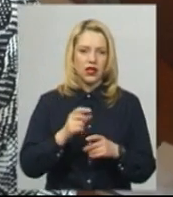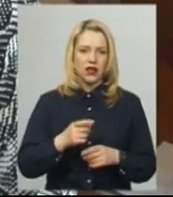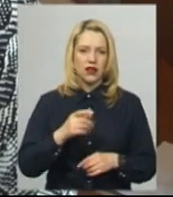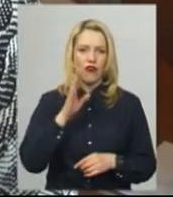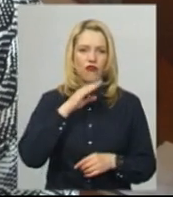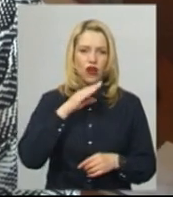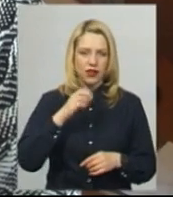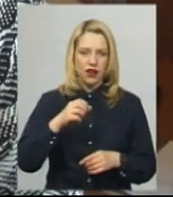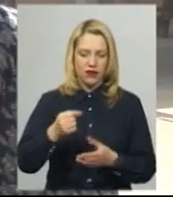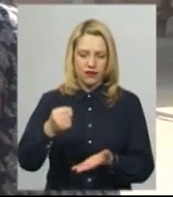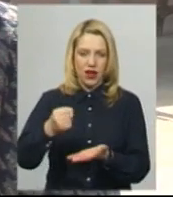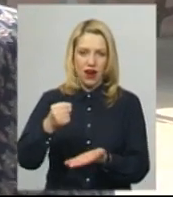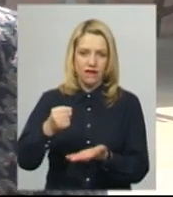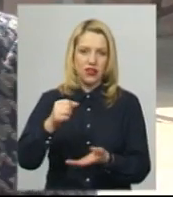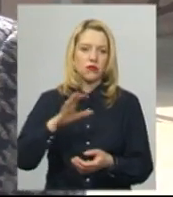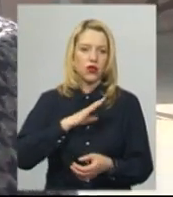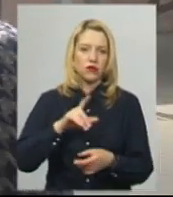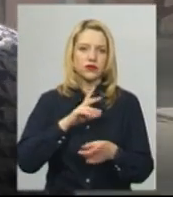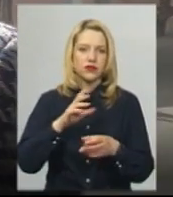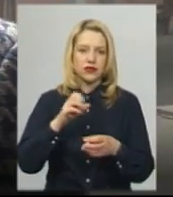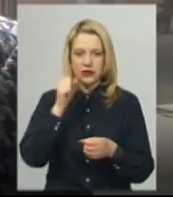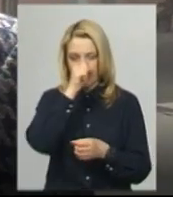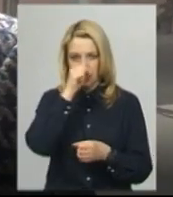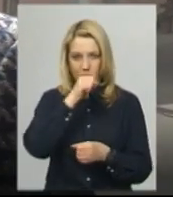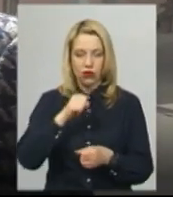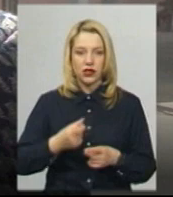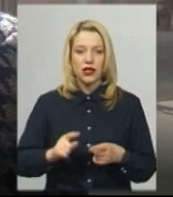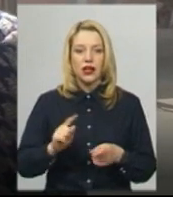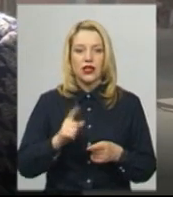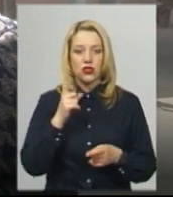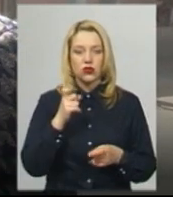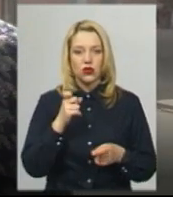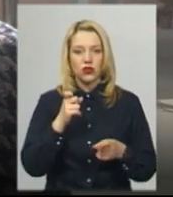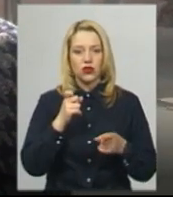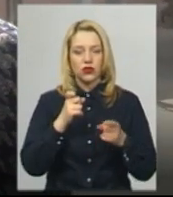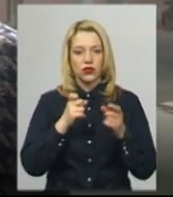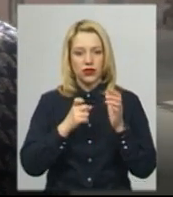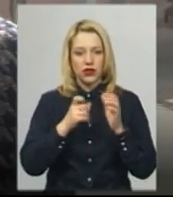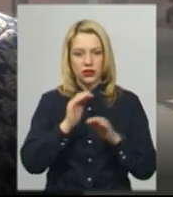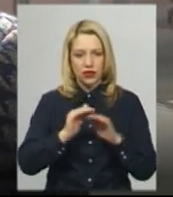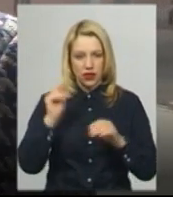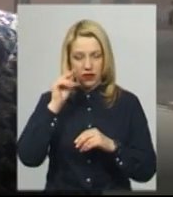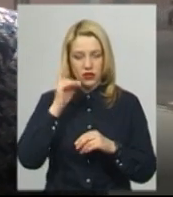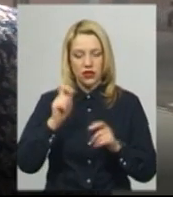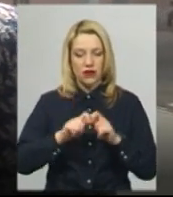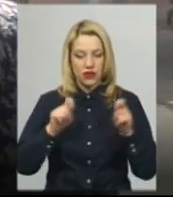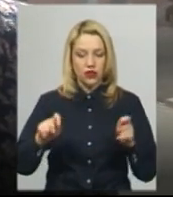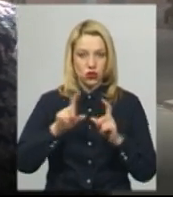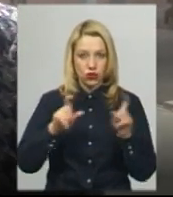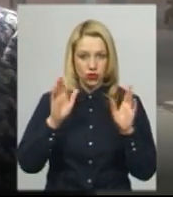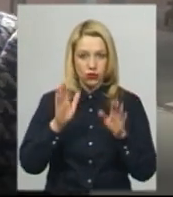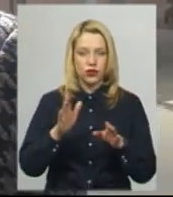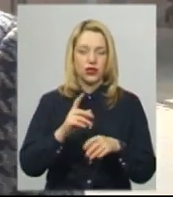вода замерзнути. На сьогодні в школі навчається 100 дітей, але при відкритті школи плануємо, що